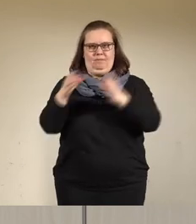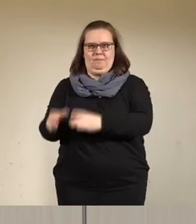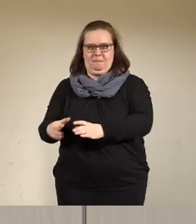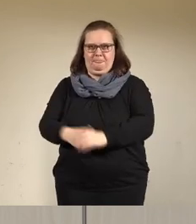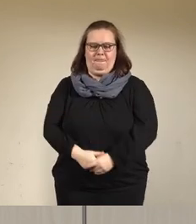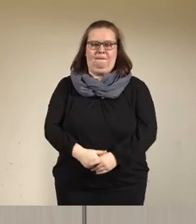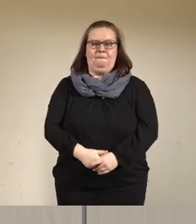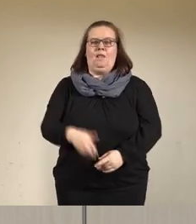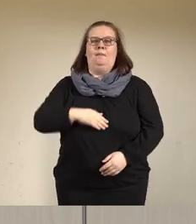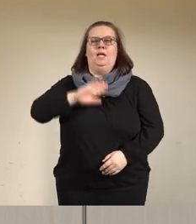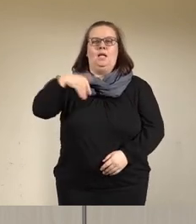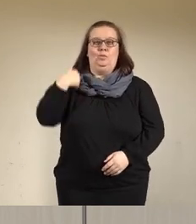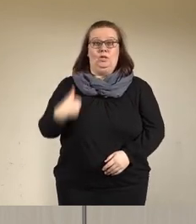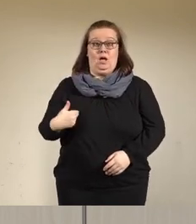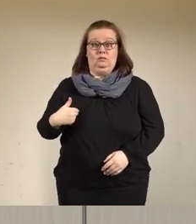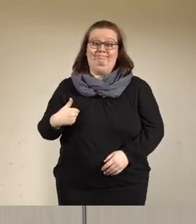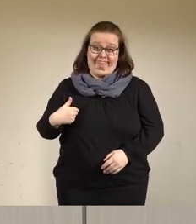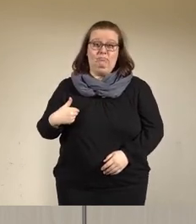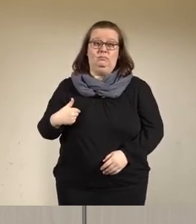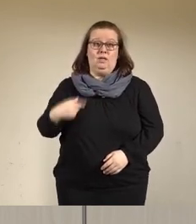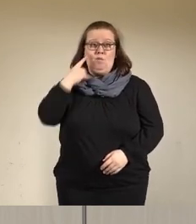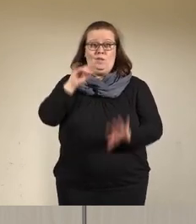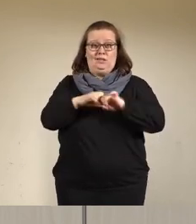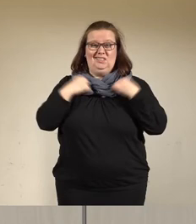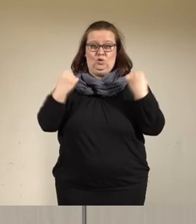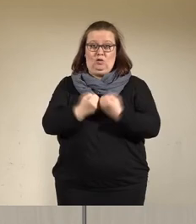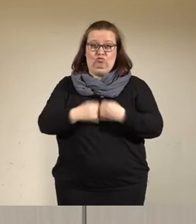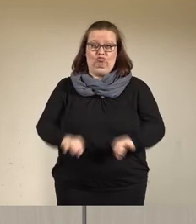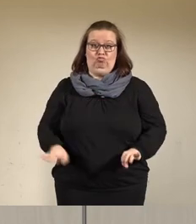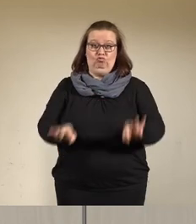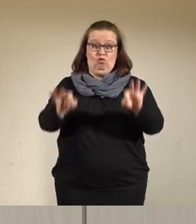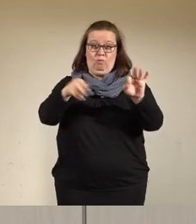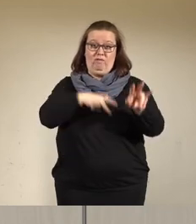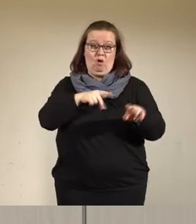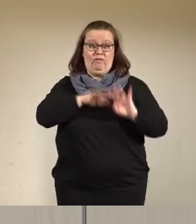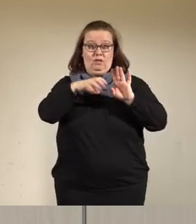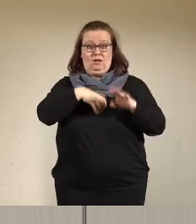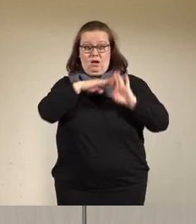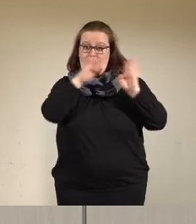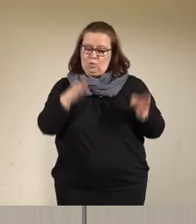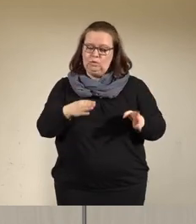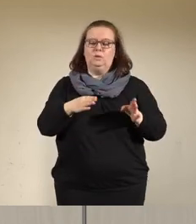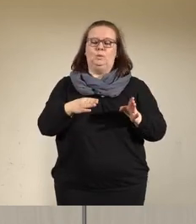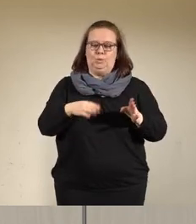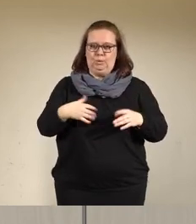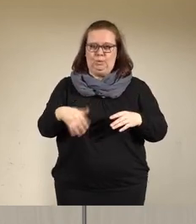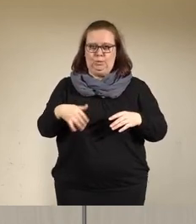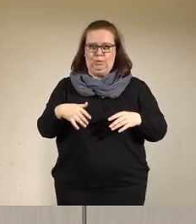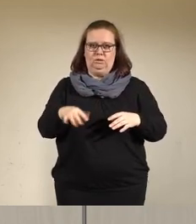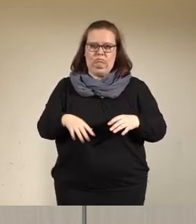Meine Damen und Herren, die Lage ist ernst und gerade mit Blick auf die Krankenhäuser extrem angespannt.